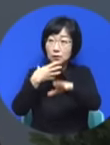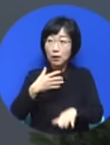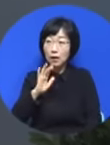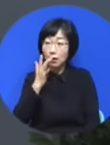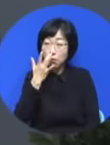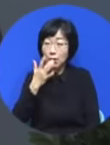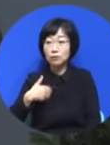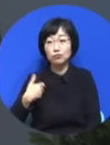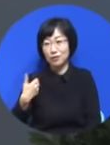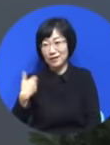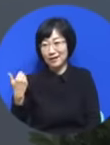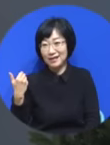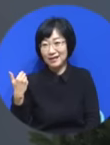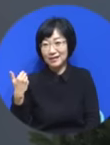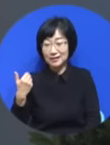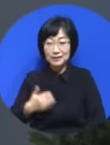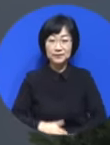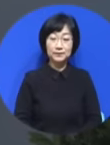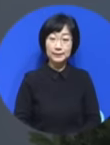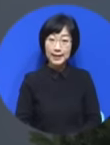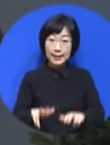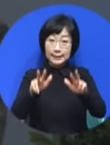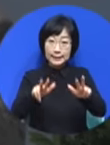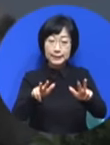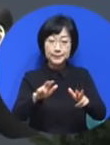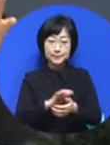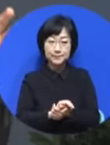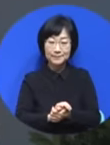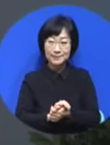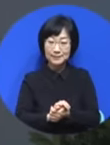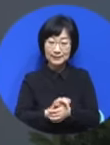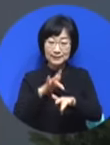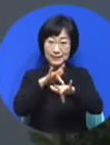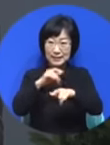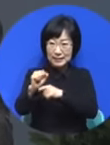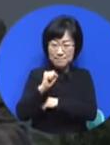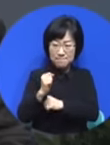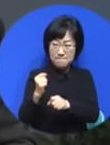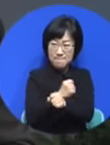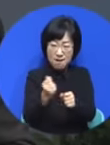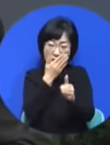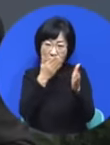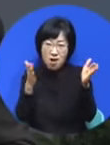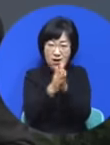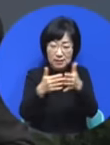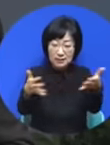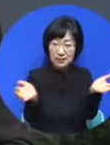악령 단체가 지금 미국, 유럽을 완전히 사로잡았는데도 모르잖아요.